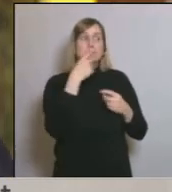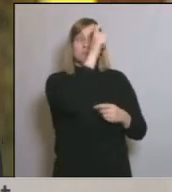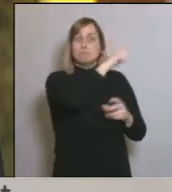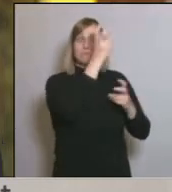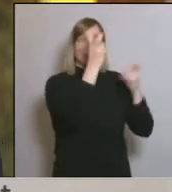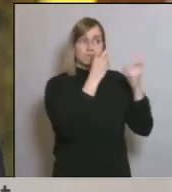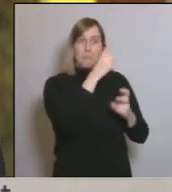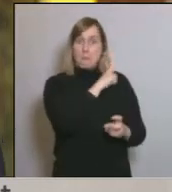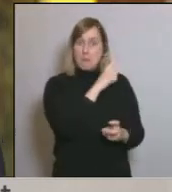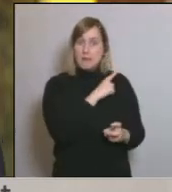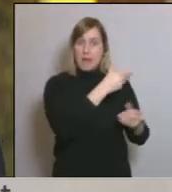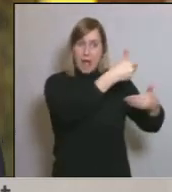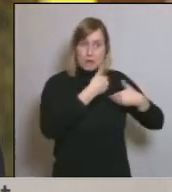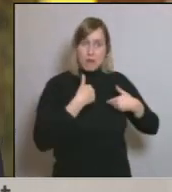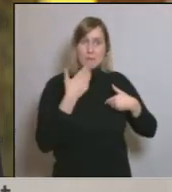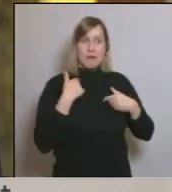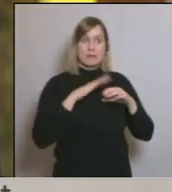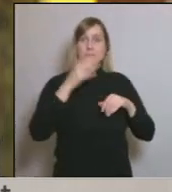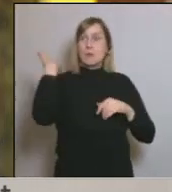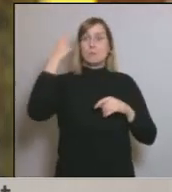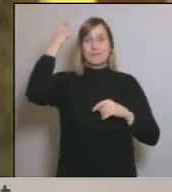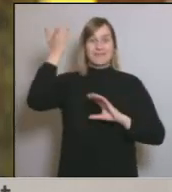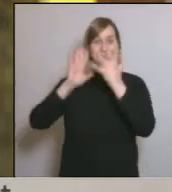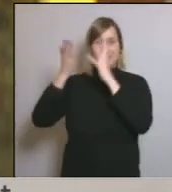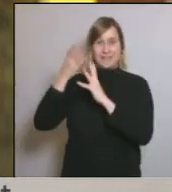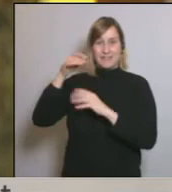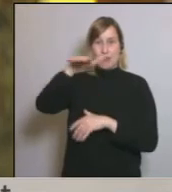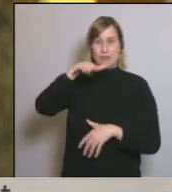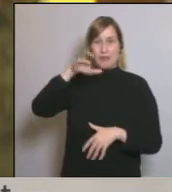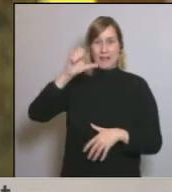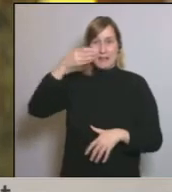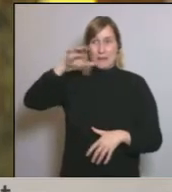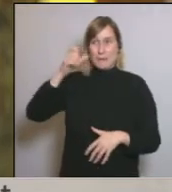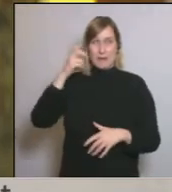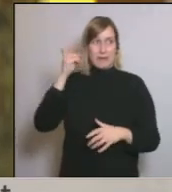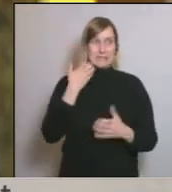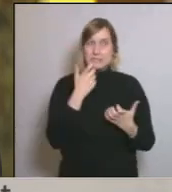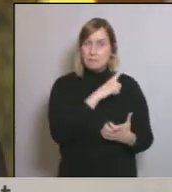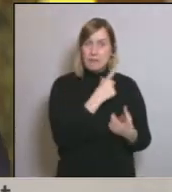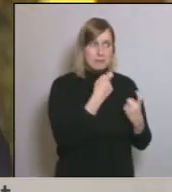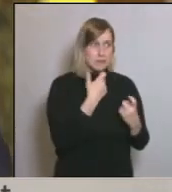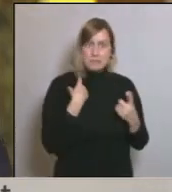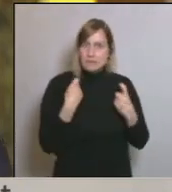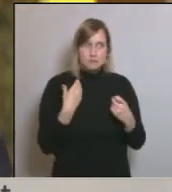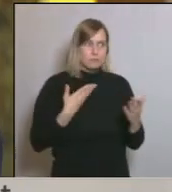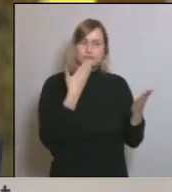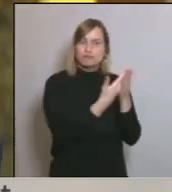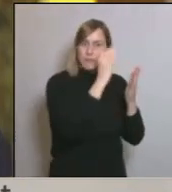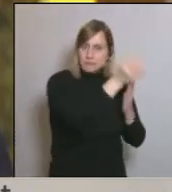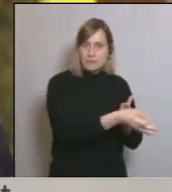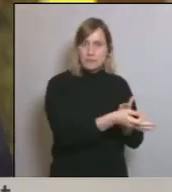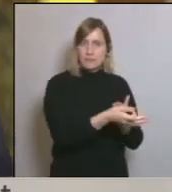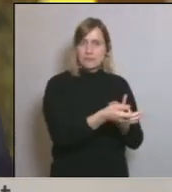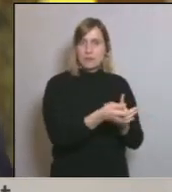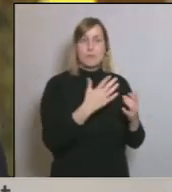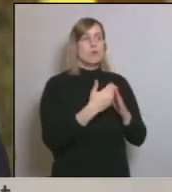vinguessin a ajudar a l'extinció de l'incendi de Ribera d'Ebre i esclar que sí si cal els demanarem ajuda però no per fer